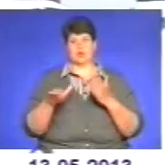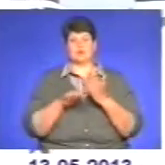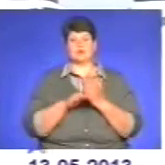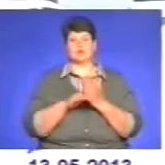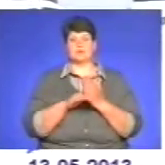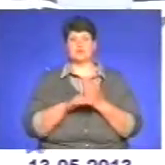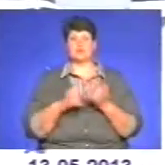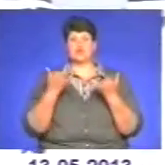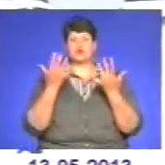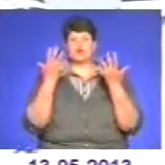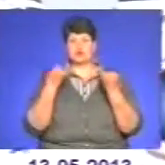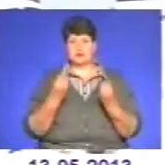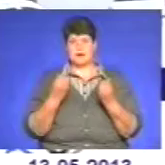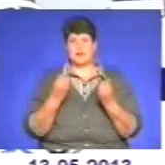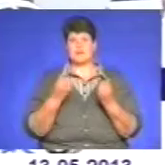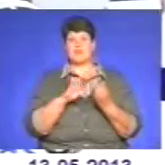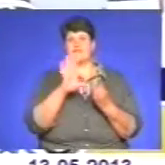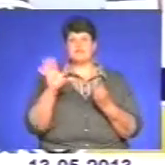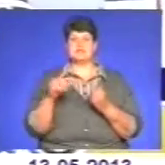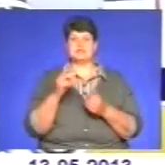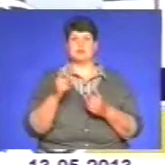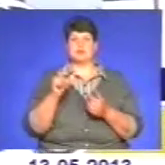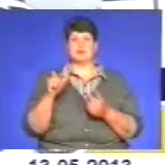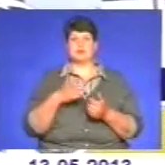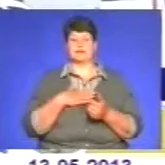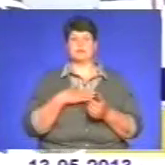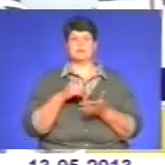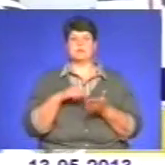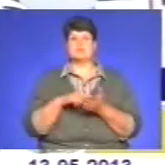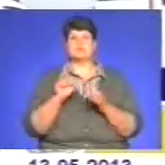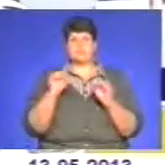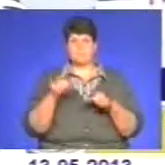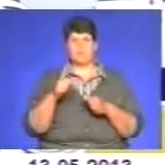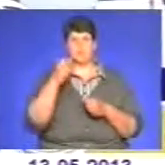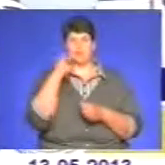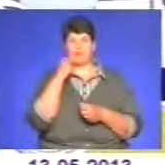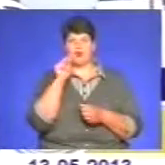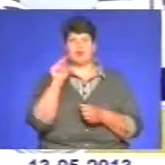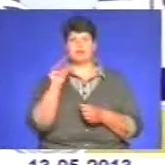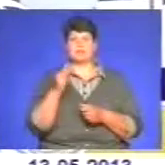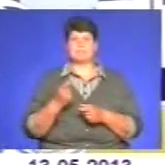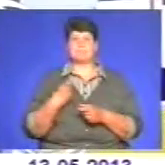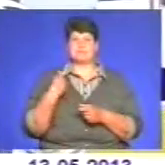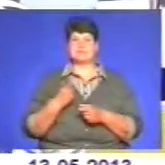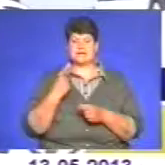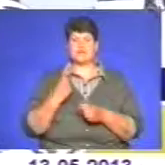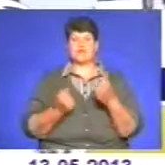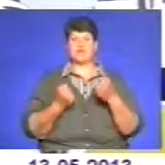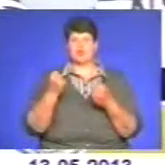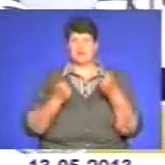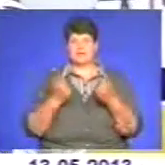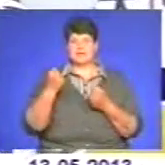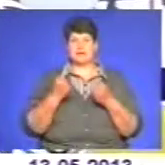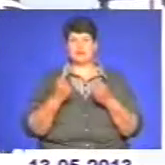Від сьогоднішнього дня всі жителі нашого міста можуть покращувати майстерність водіння автомобілем,